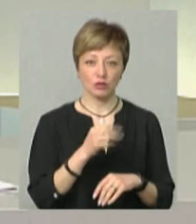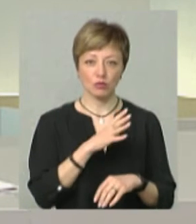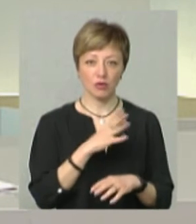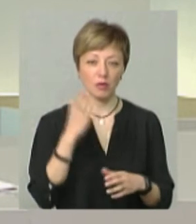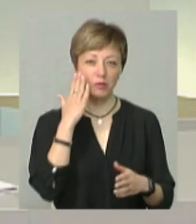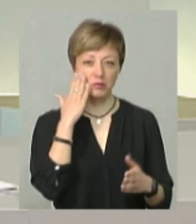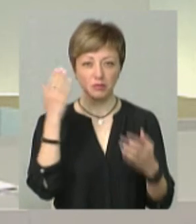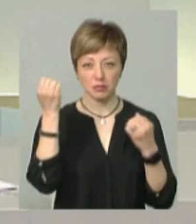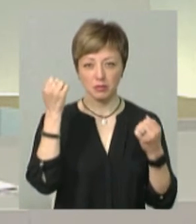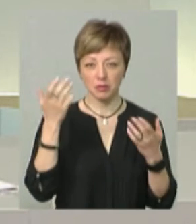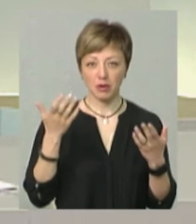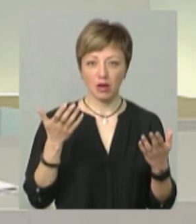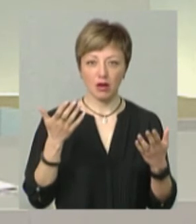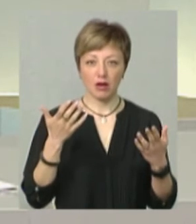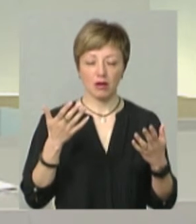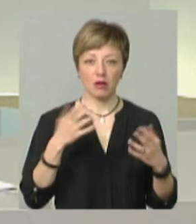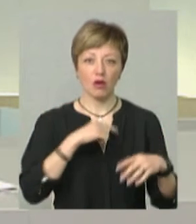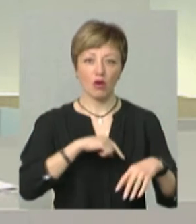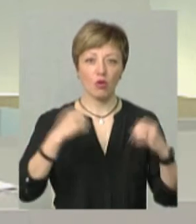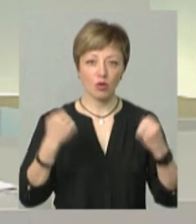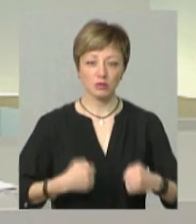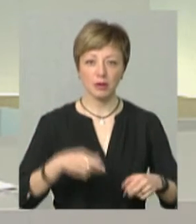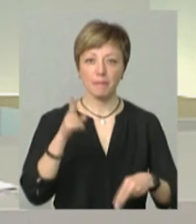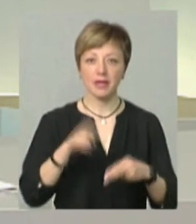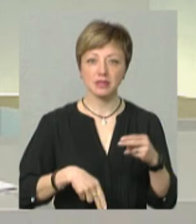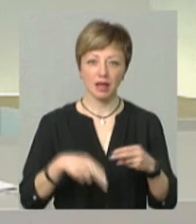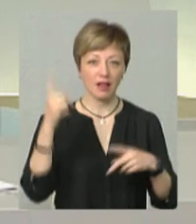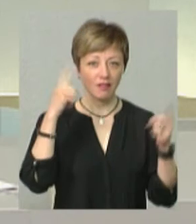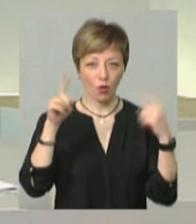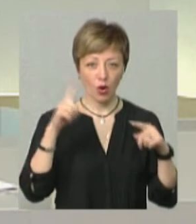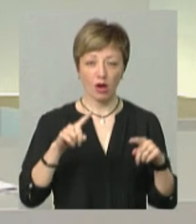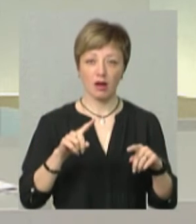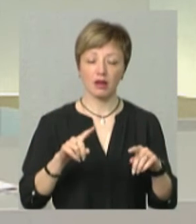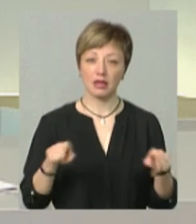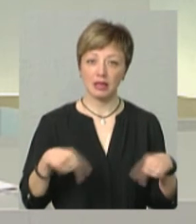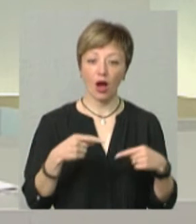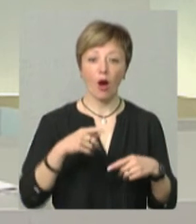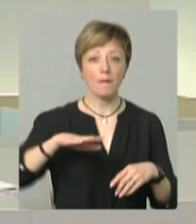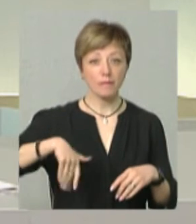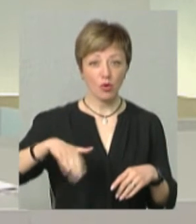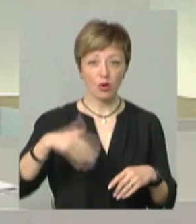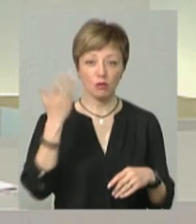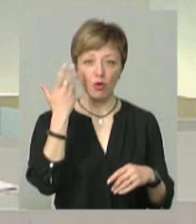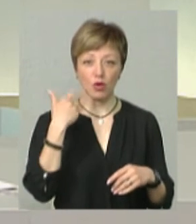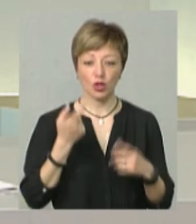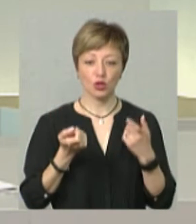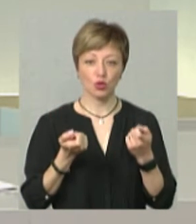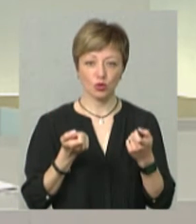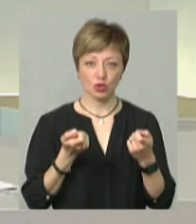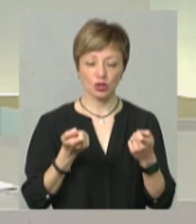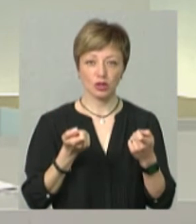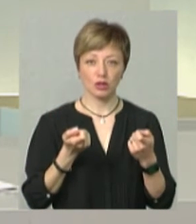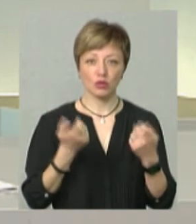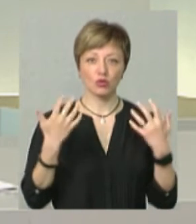дезорієнтований в розпачі і навіть перестали навпаки творити. Але потім, коли трошечки